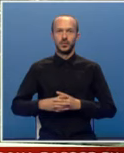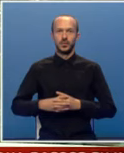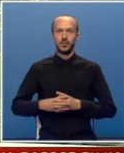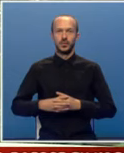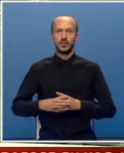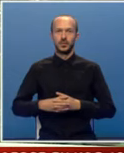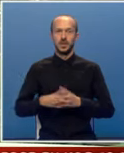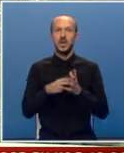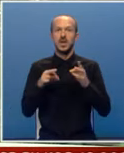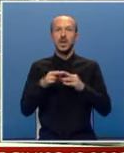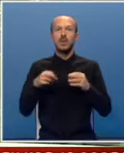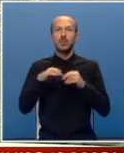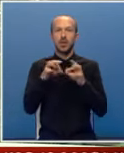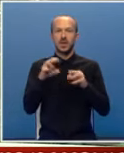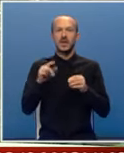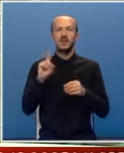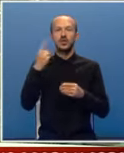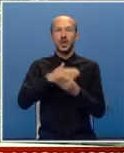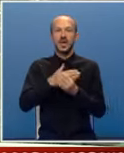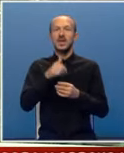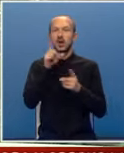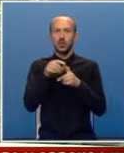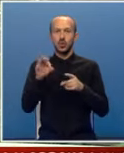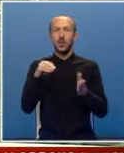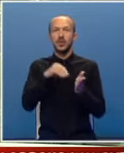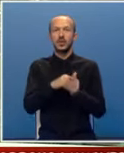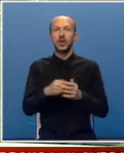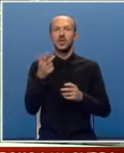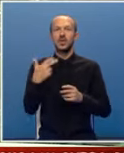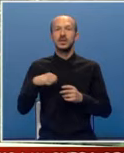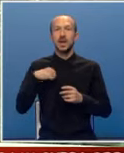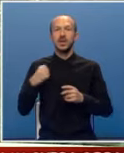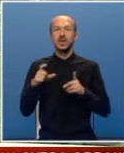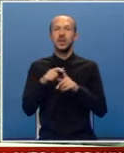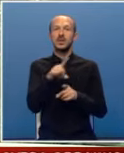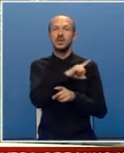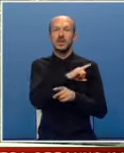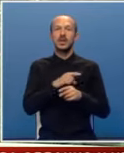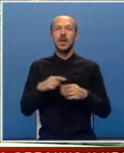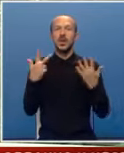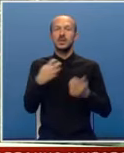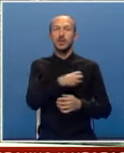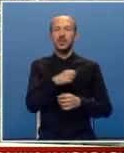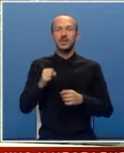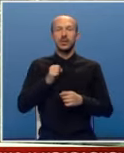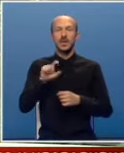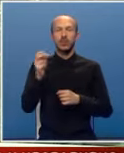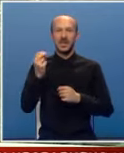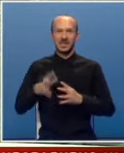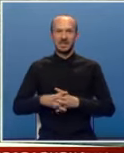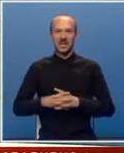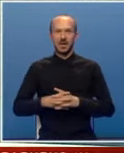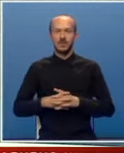Na Brodaru između Višegrada i Rudog obilježeno je 30 godina od stradanja 8 boraca Vojske Republike